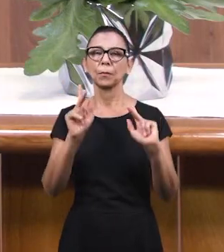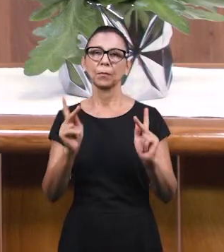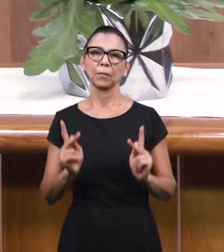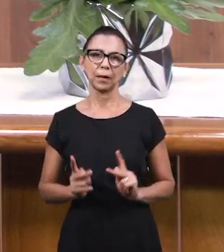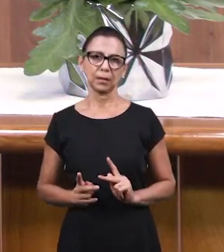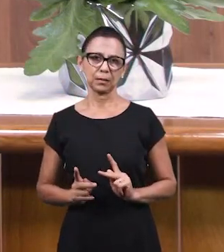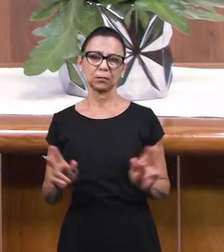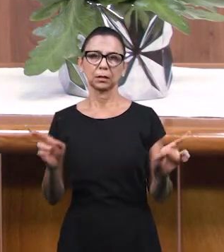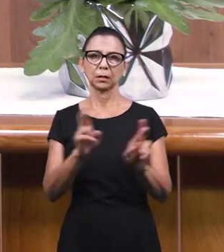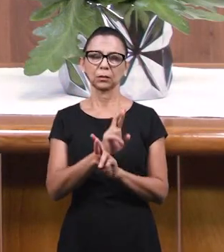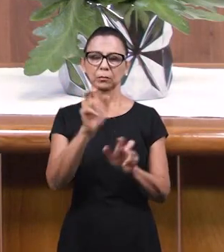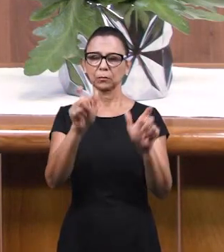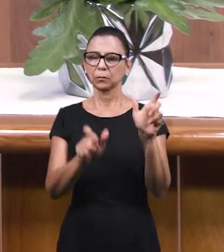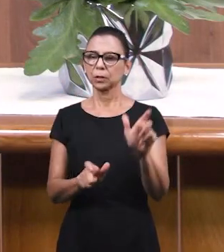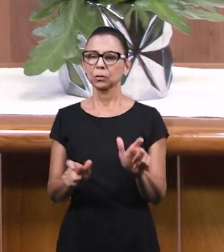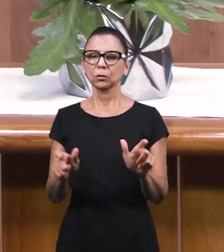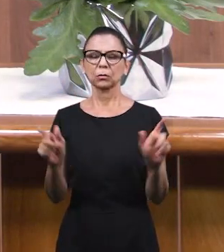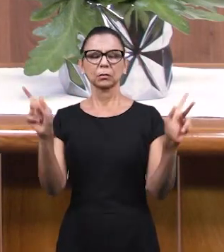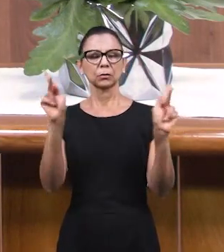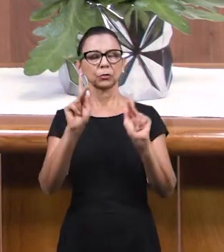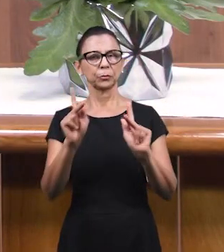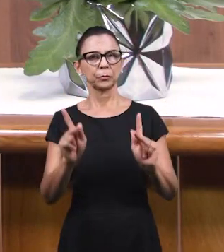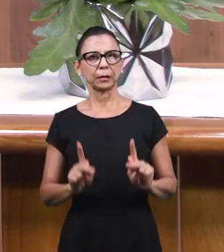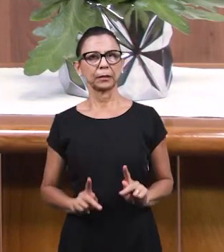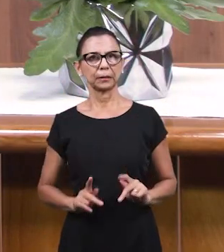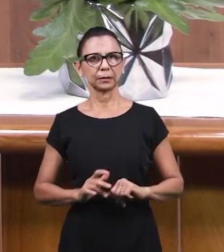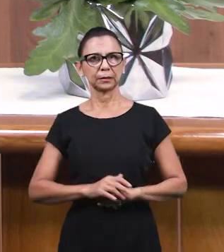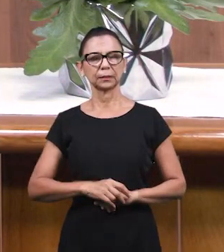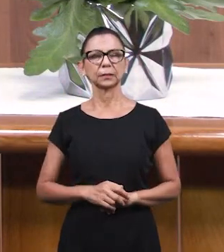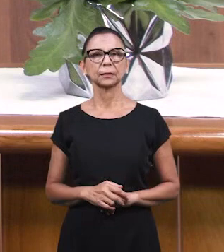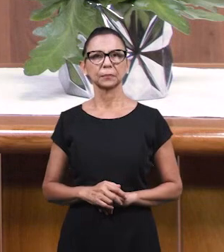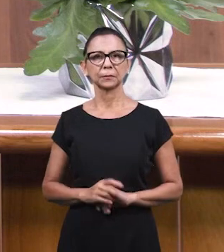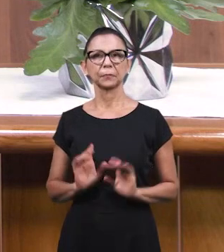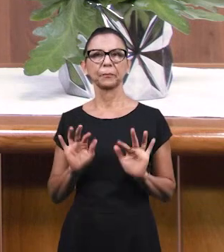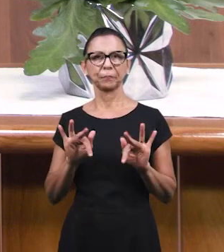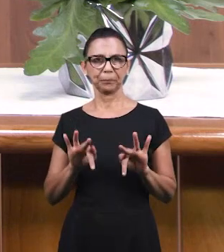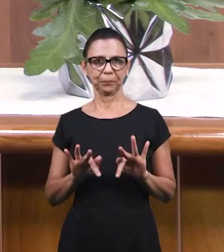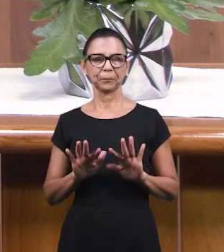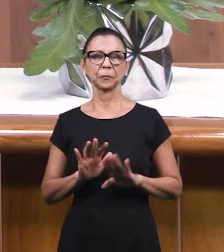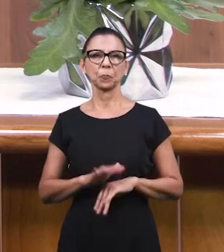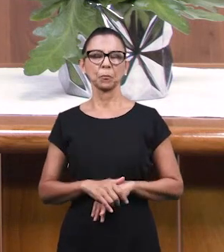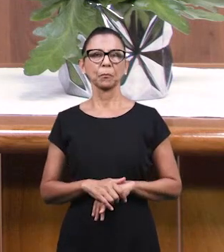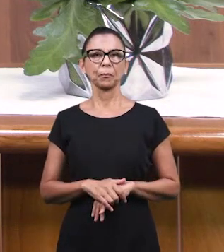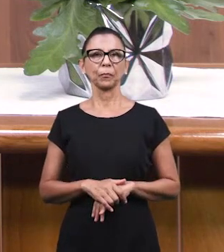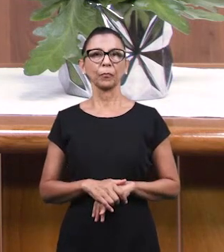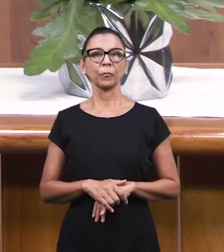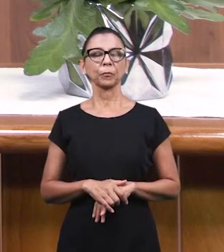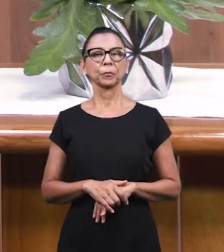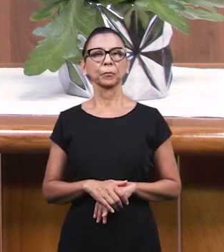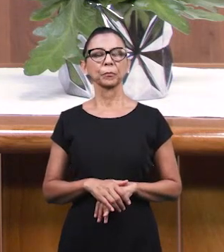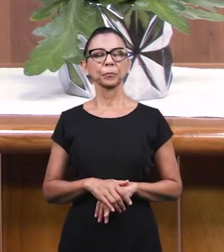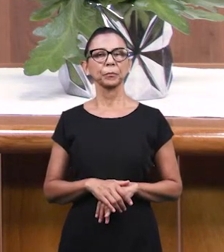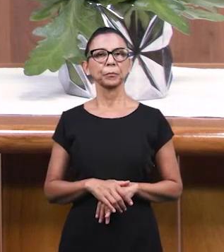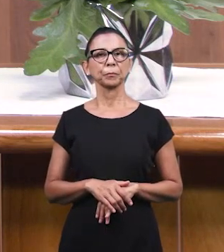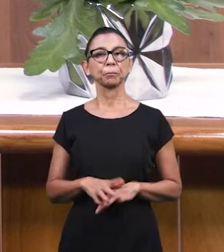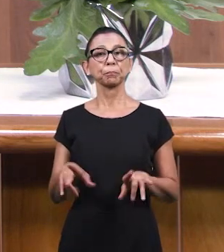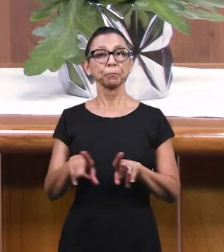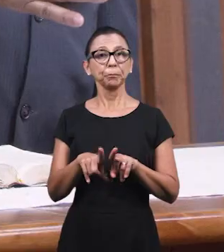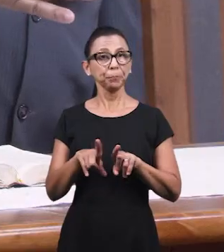и с Богом. Это то, что Бог желает для вас. И мы подходим к концу. В заключение я хотел сказать.